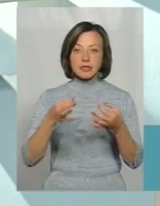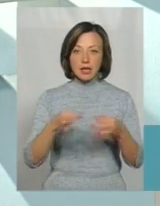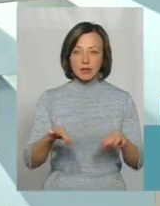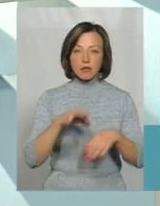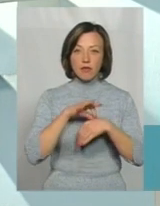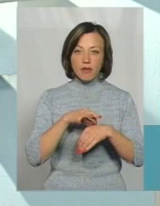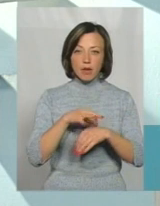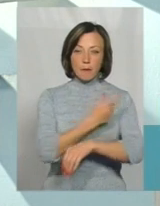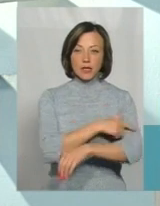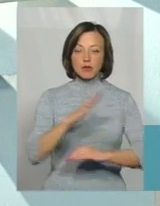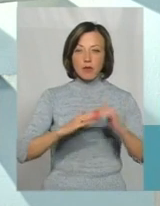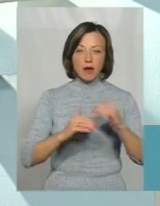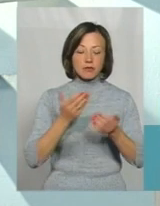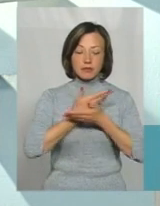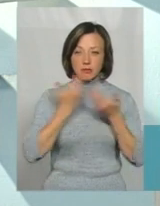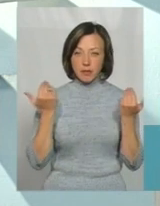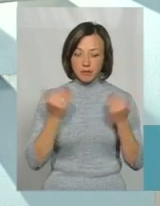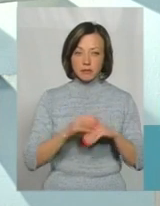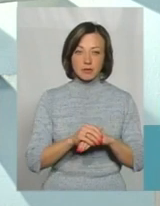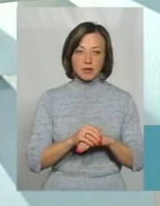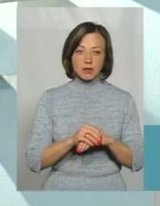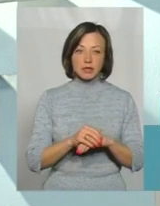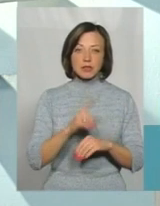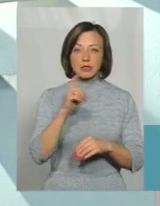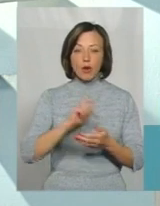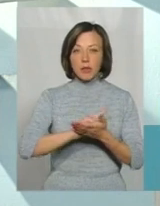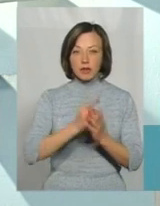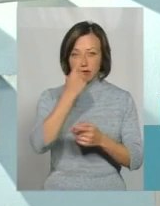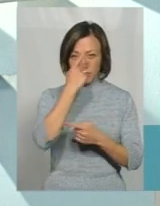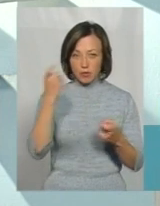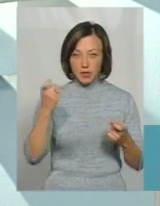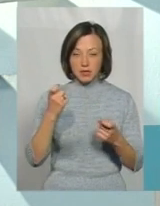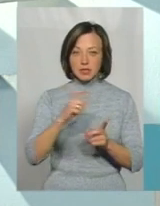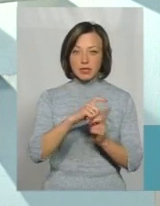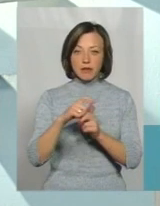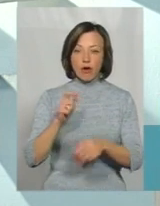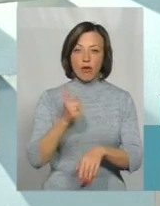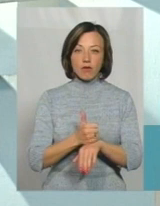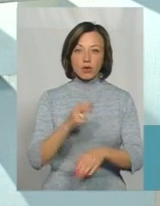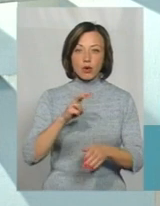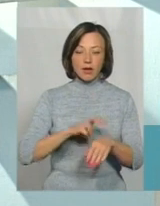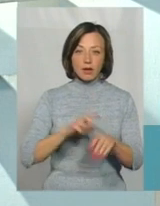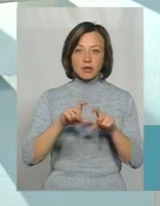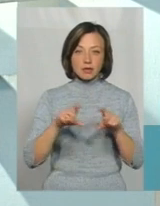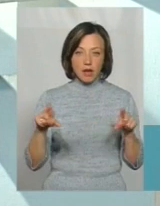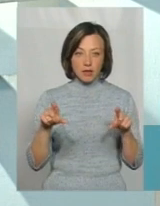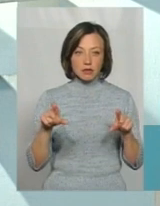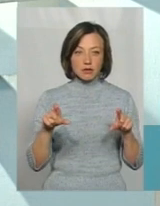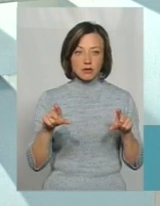медичної практики відсутня. За оперативною інформацією, зі слів головного лікаря закладу,